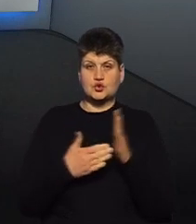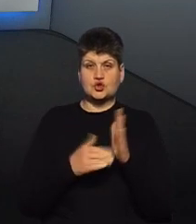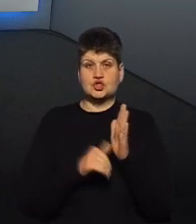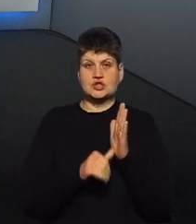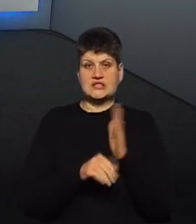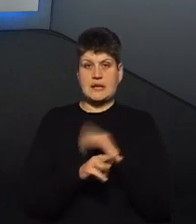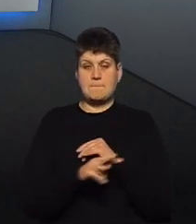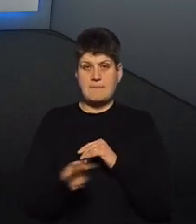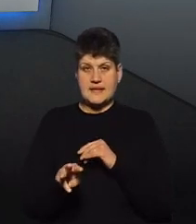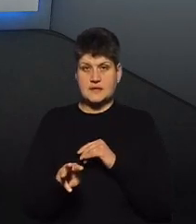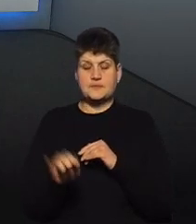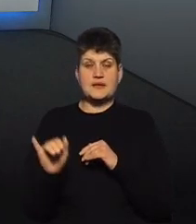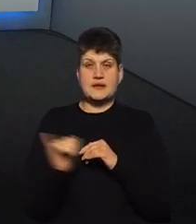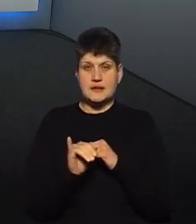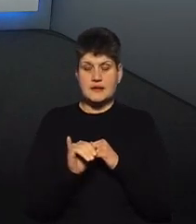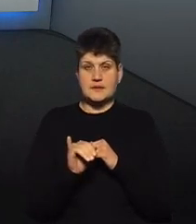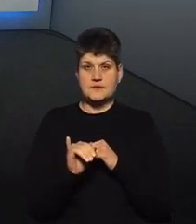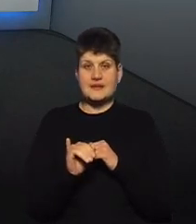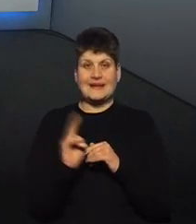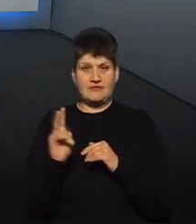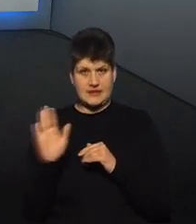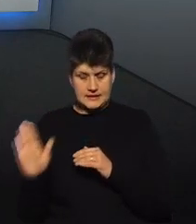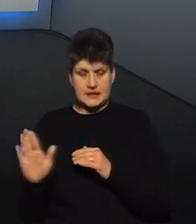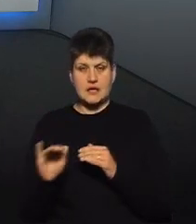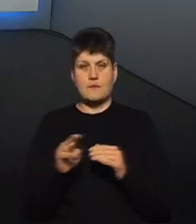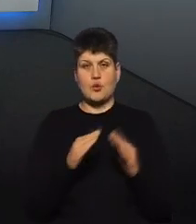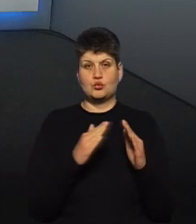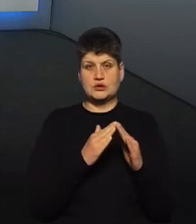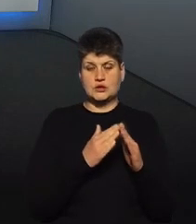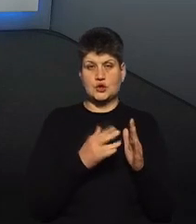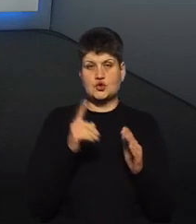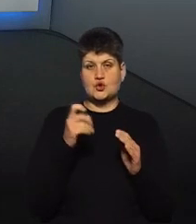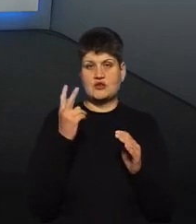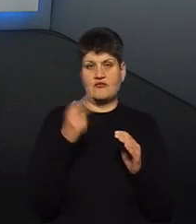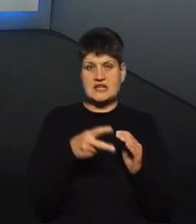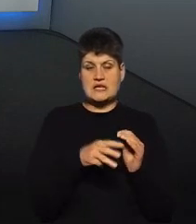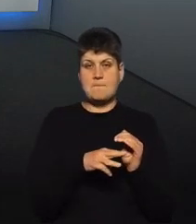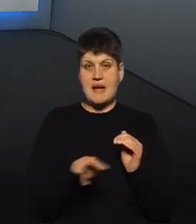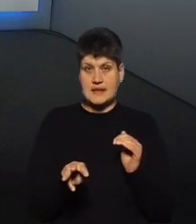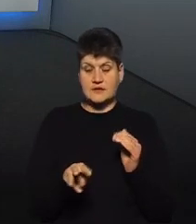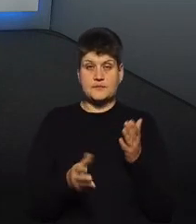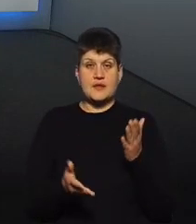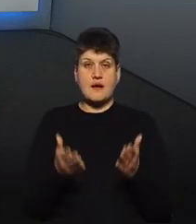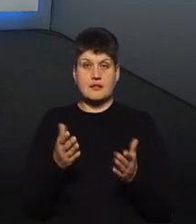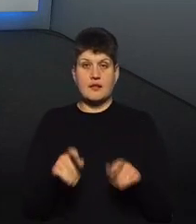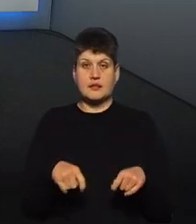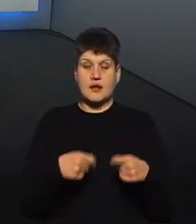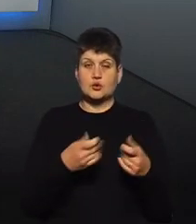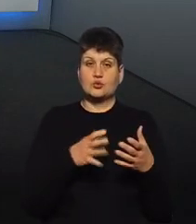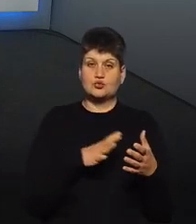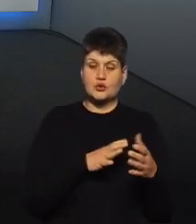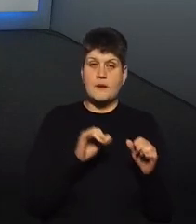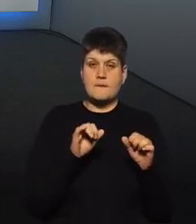це по квартирах, і по будинках до 120 метрів. Однак надано було право місцевим органам